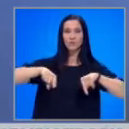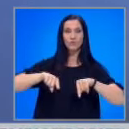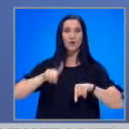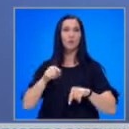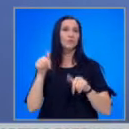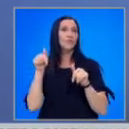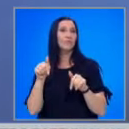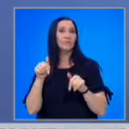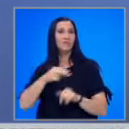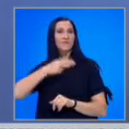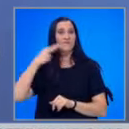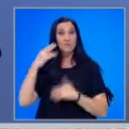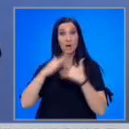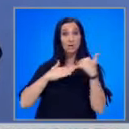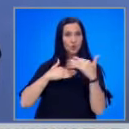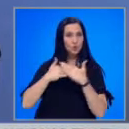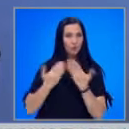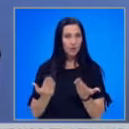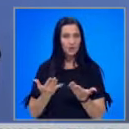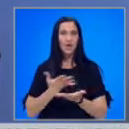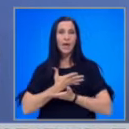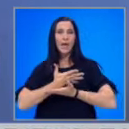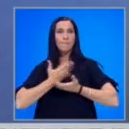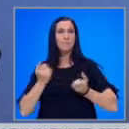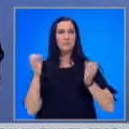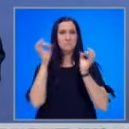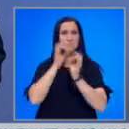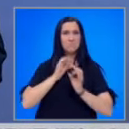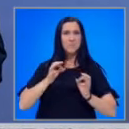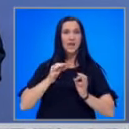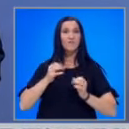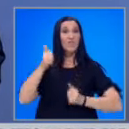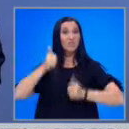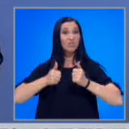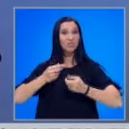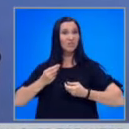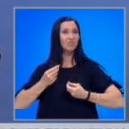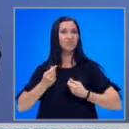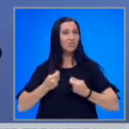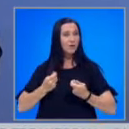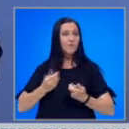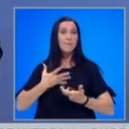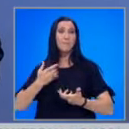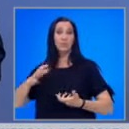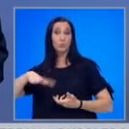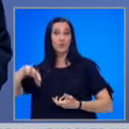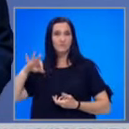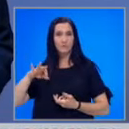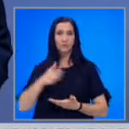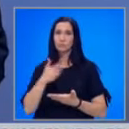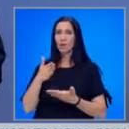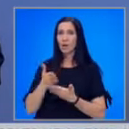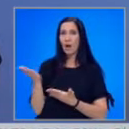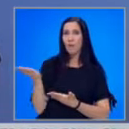тази компания строеше без никакви търгове и без обществени поръчки. А и накрая